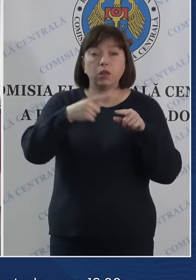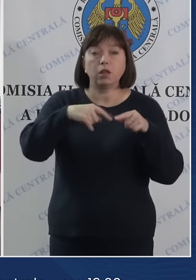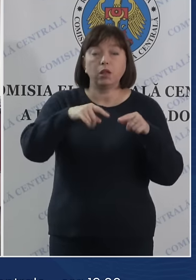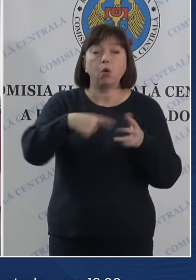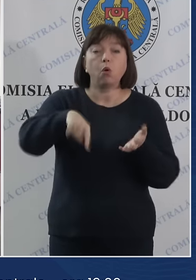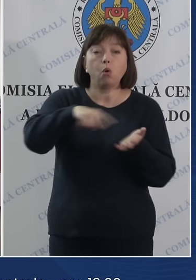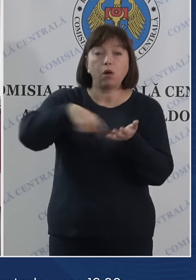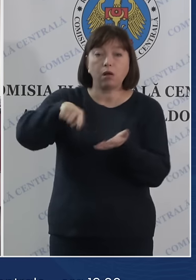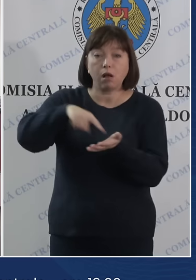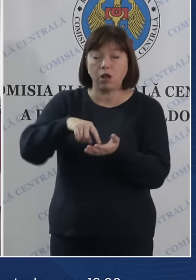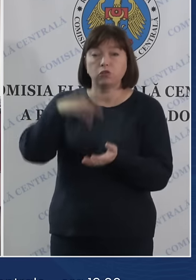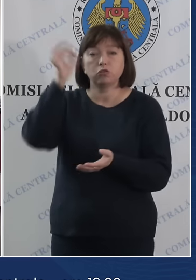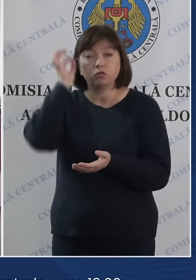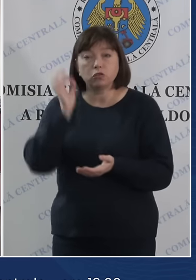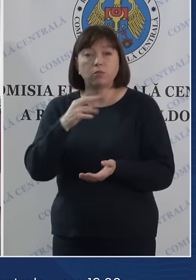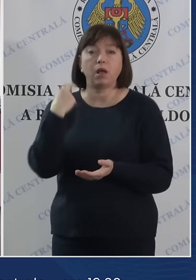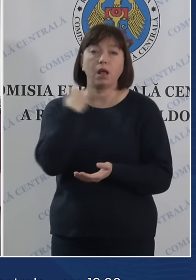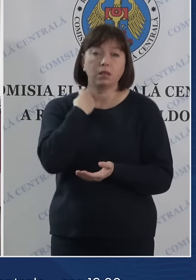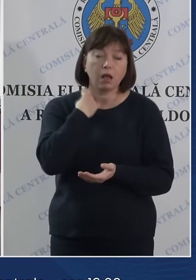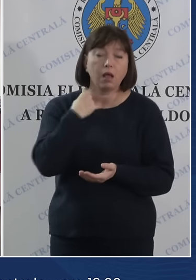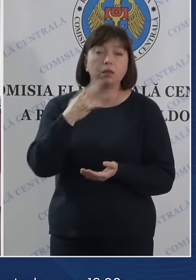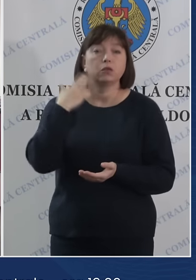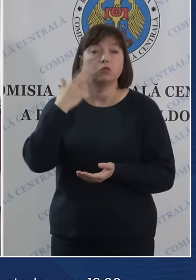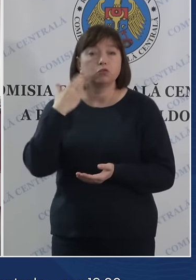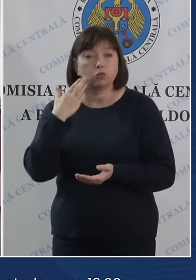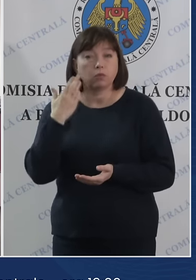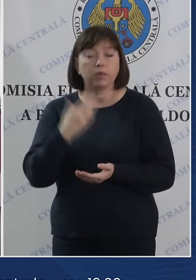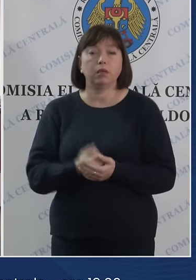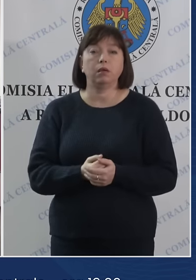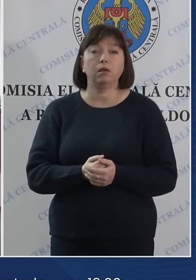Germania, Marea Britanie și România,